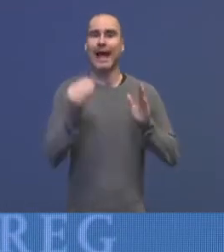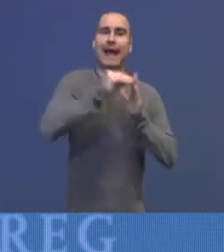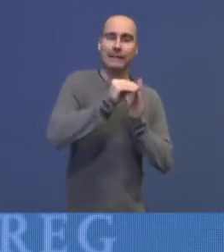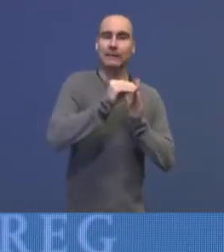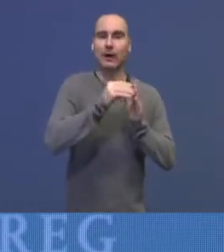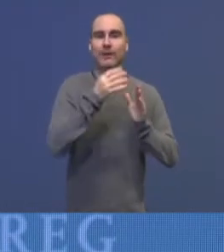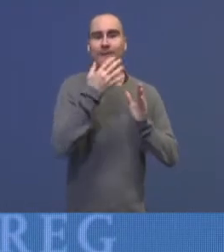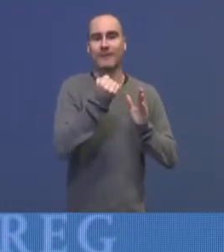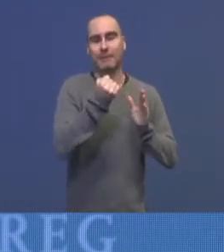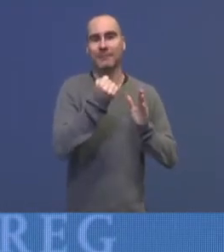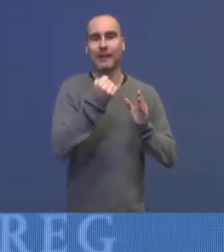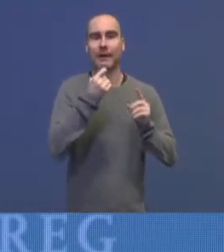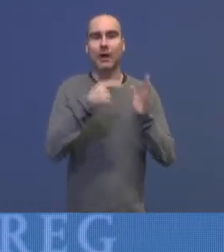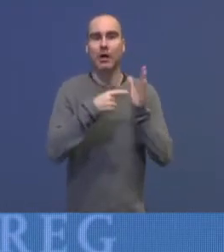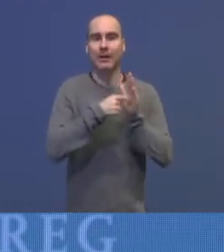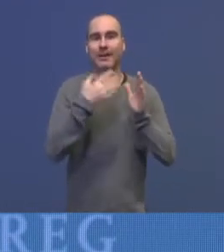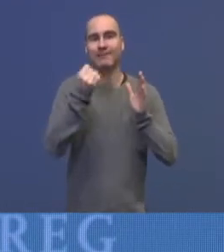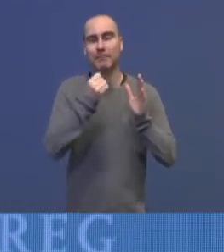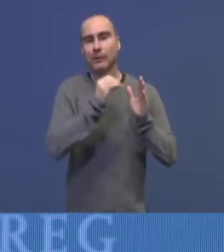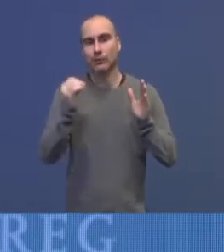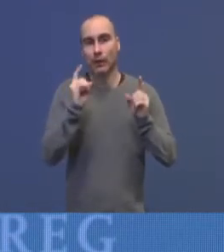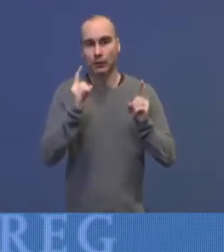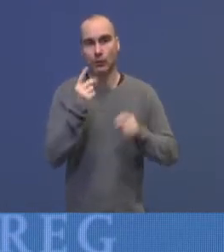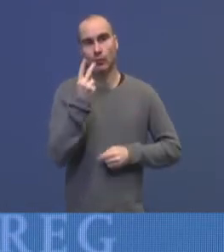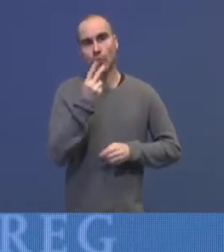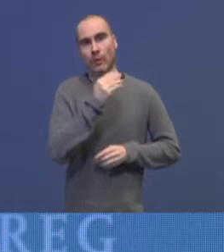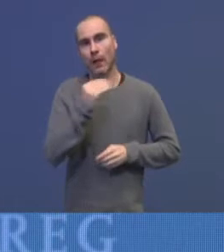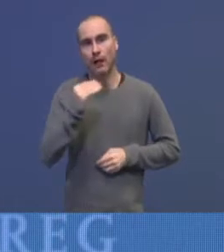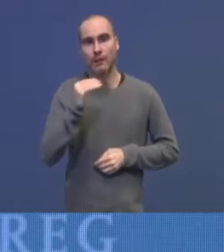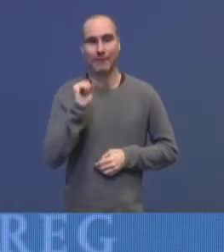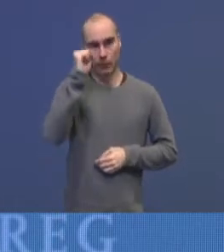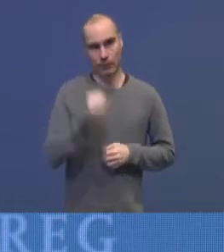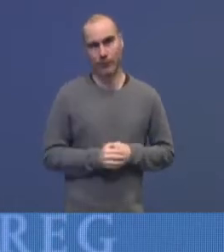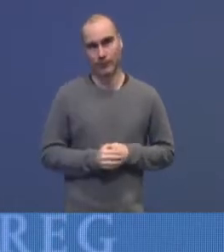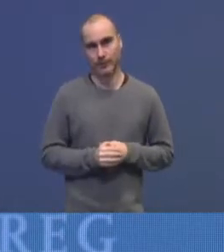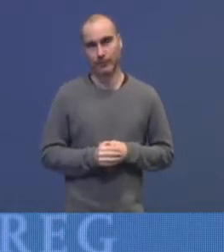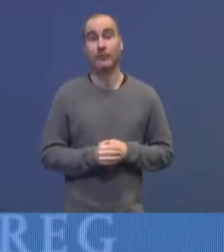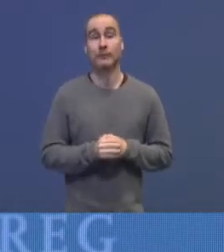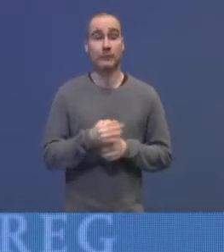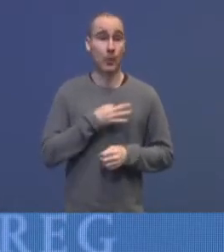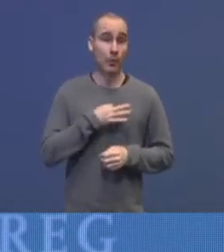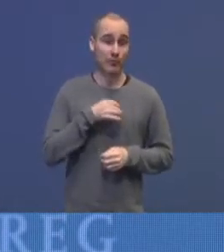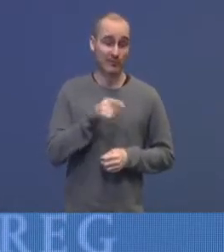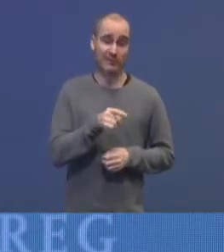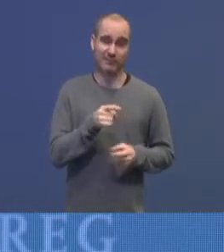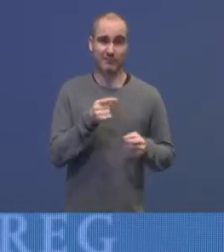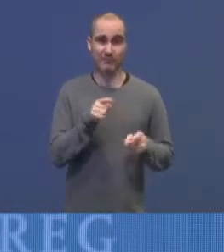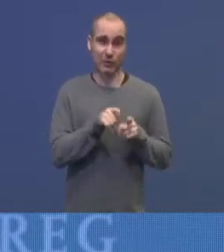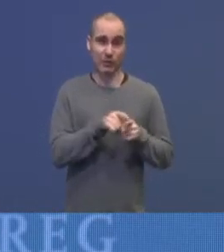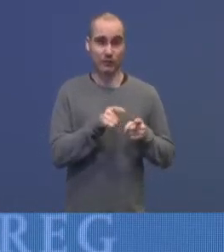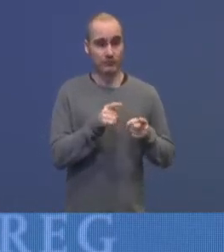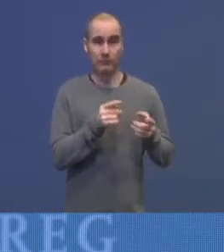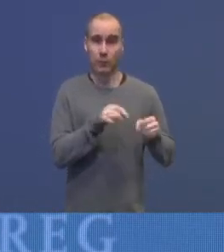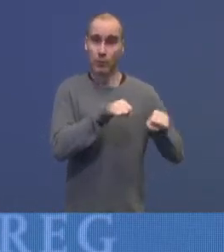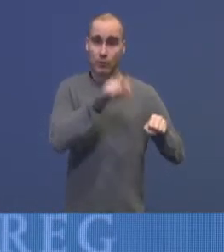50 ganger 50 000 kroner, altså 2,5 millioner. Og jeg håper at dette vil gjøre det enklere for kommunene å bygge opp